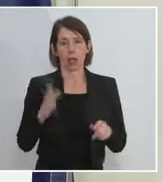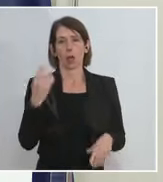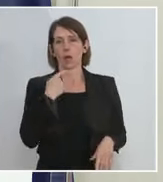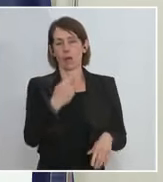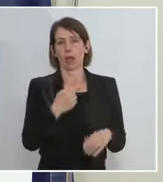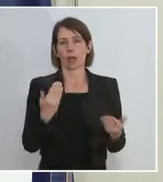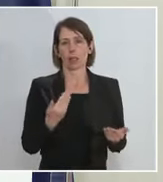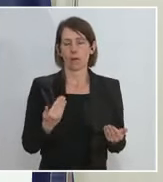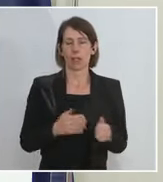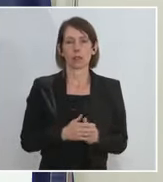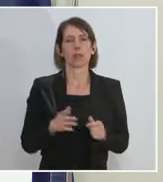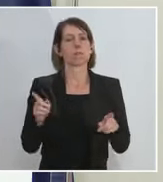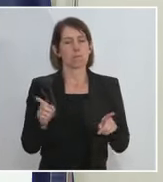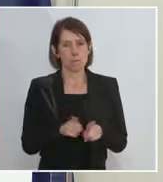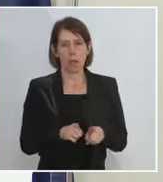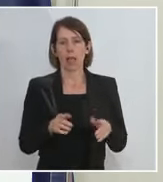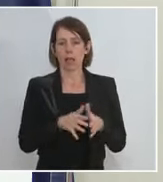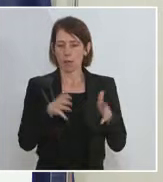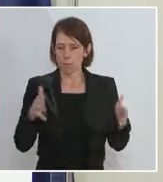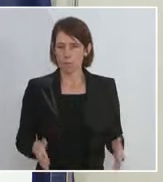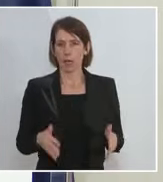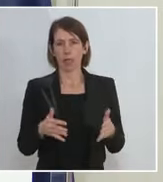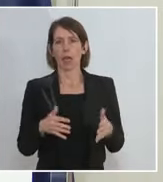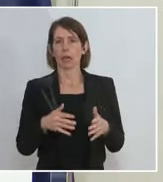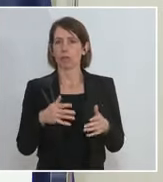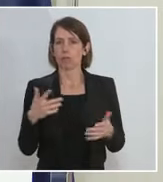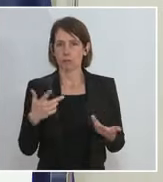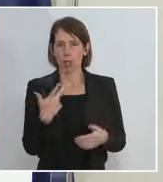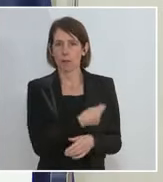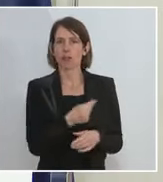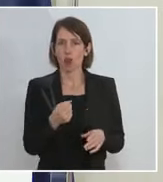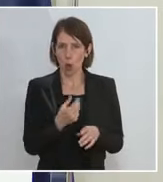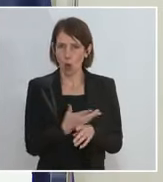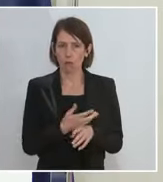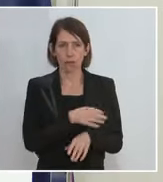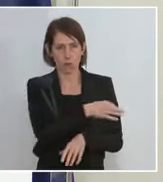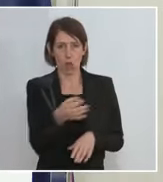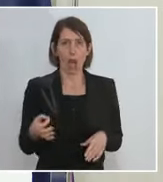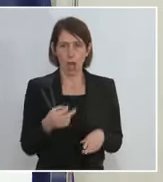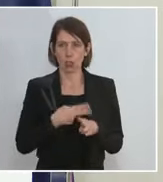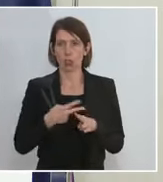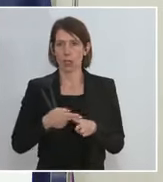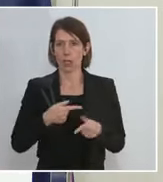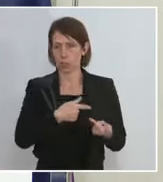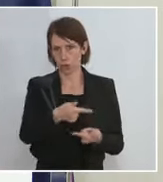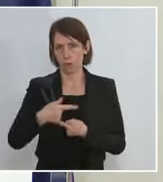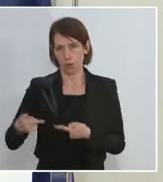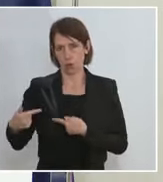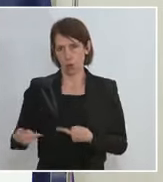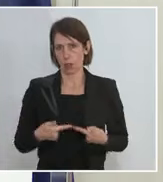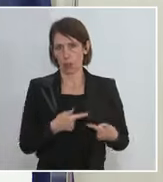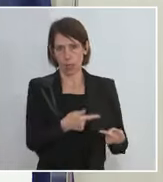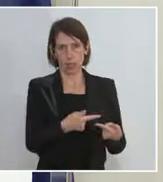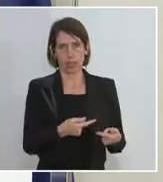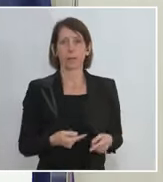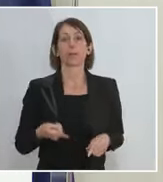auch, dass gleichermaßen Impfstoff für alle Mitgliedstaaten zur Verfügung gestellt werden soll. Es hat an diesen Entscheidungen auch